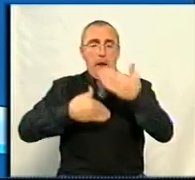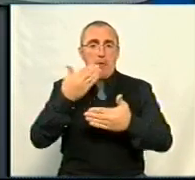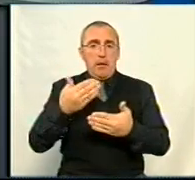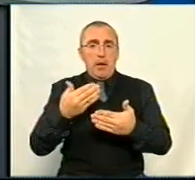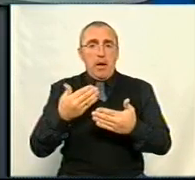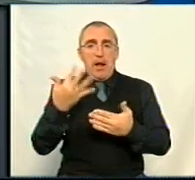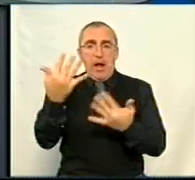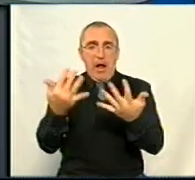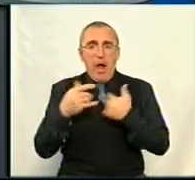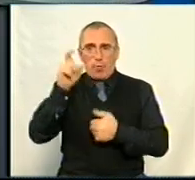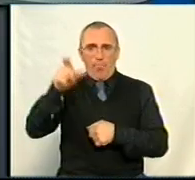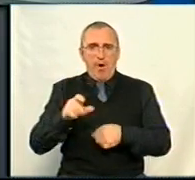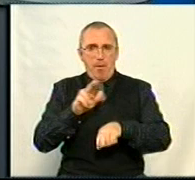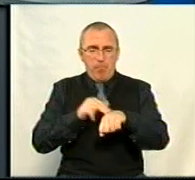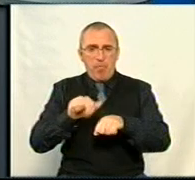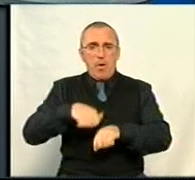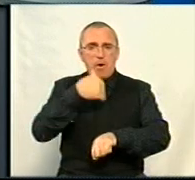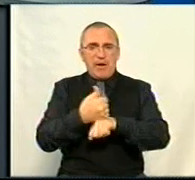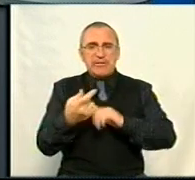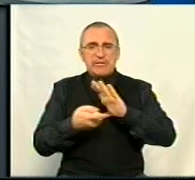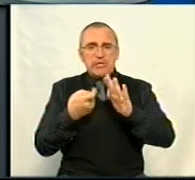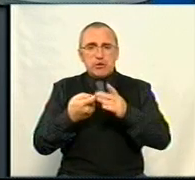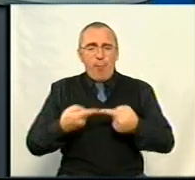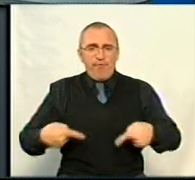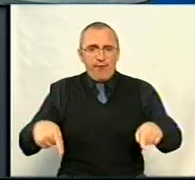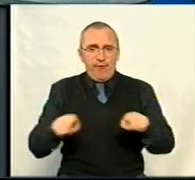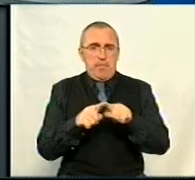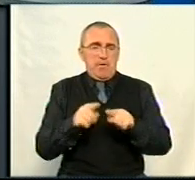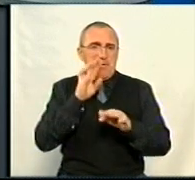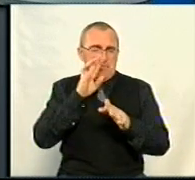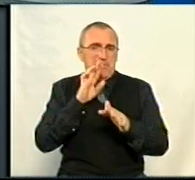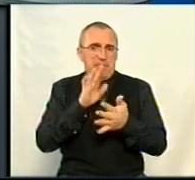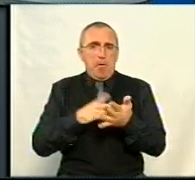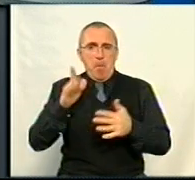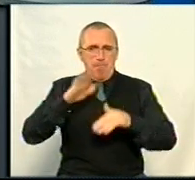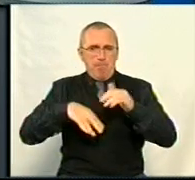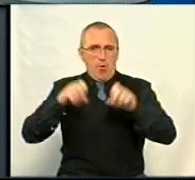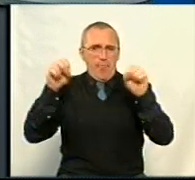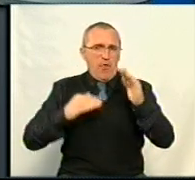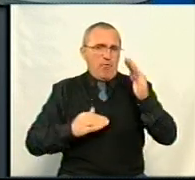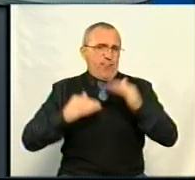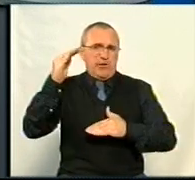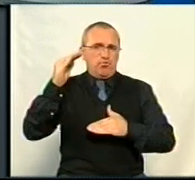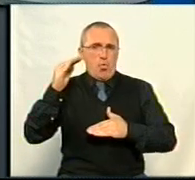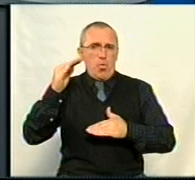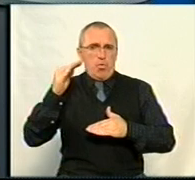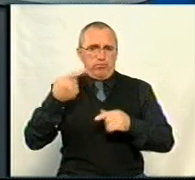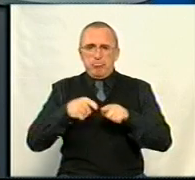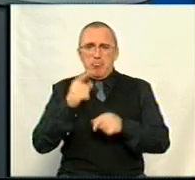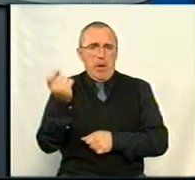Кадровий поліцейський, начальник слідчого відділу, це, ну, вибачте за комплімент, професіонал високого штибу, таких мало.